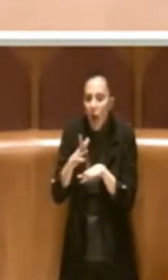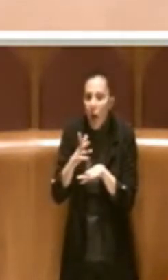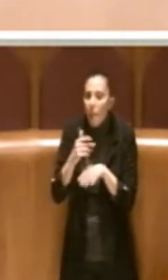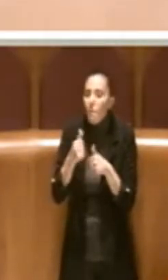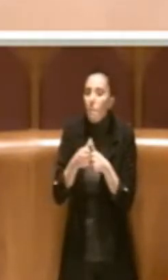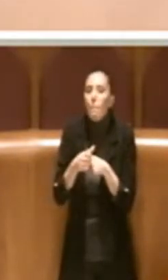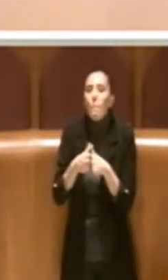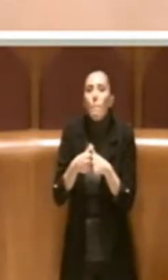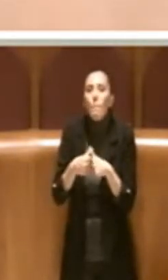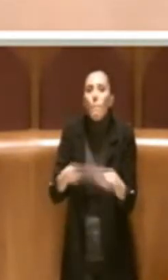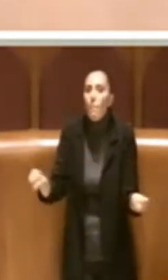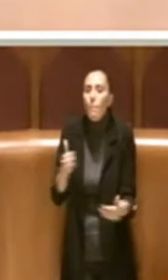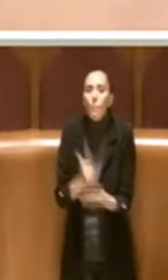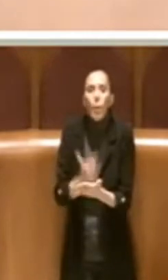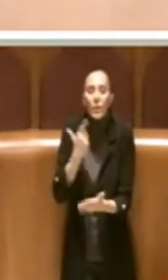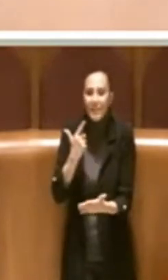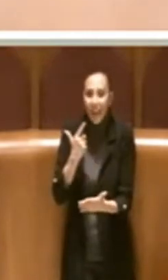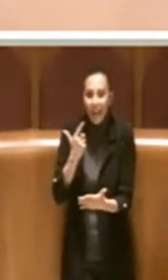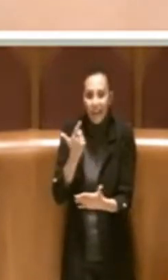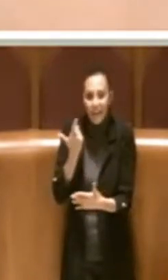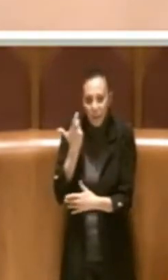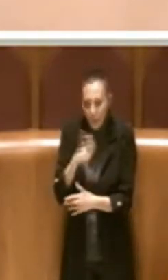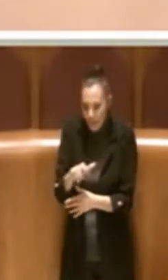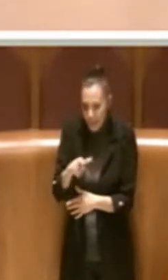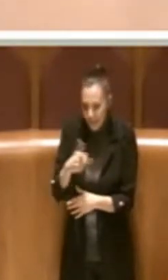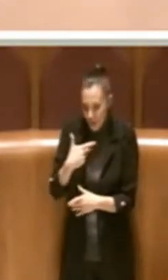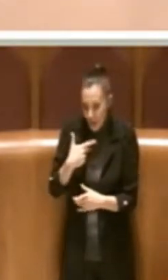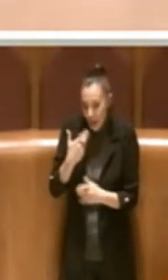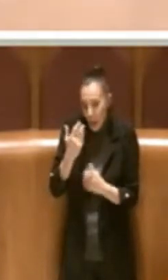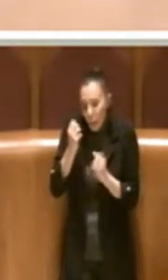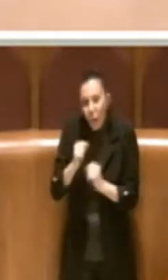Grazie Presidente. Grazie